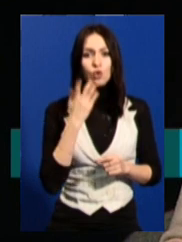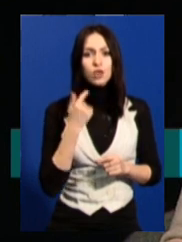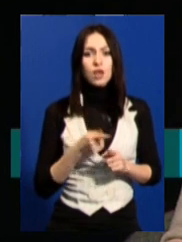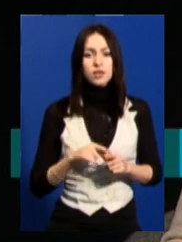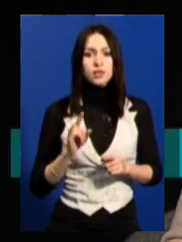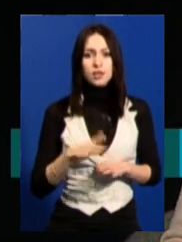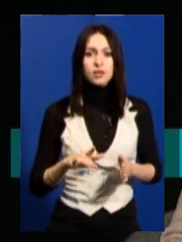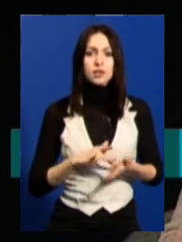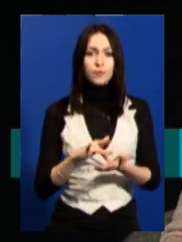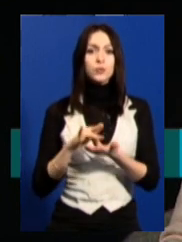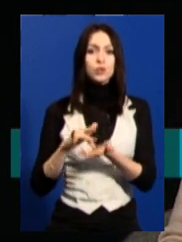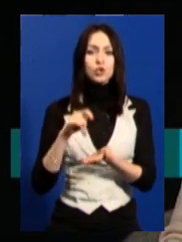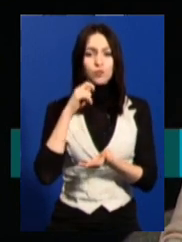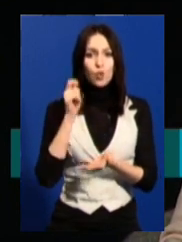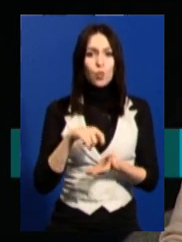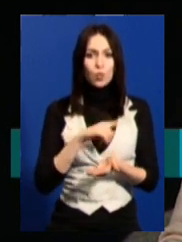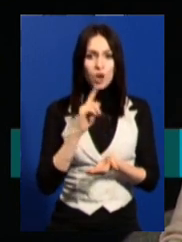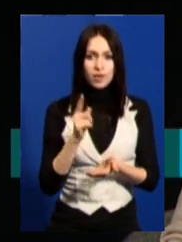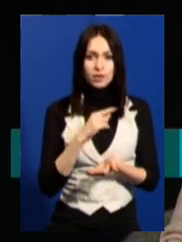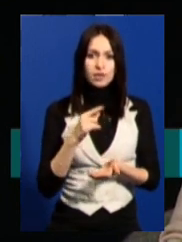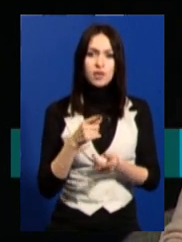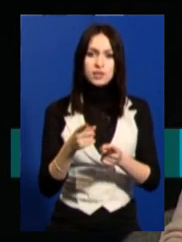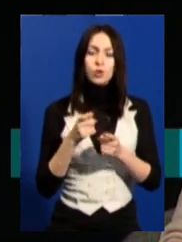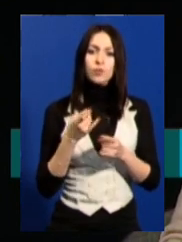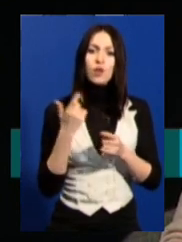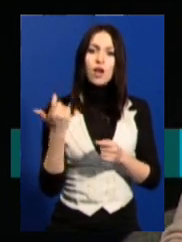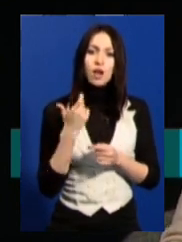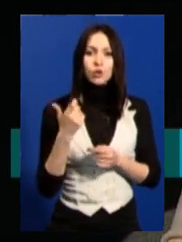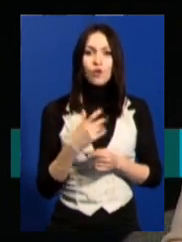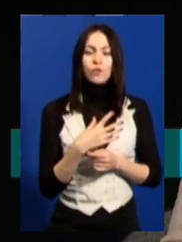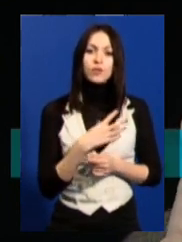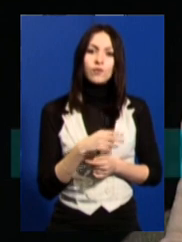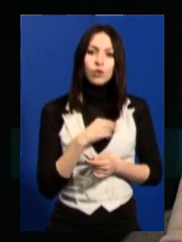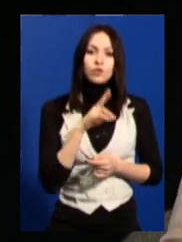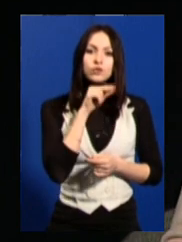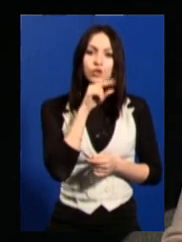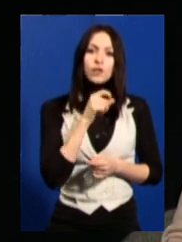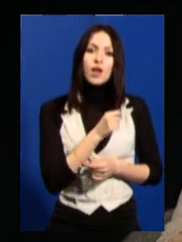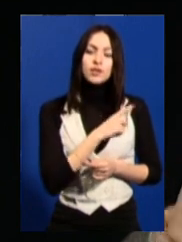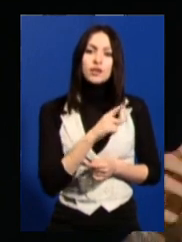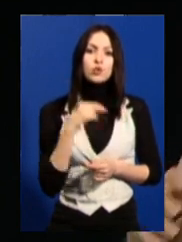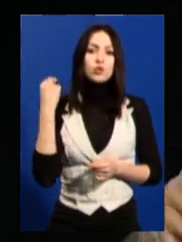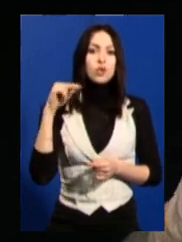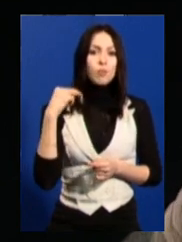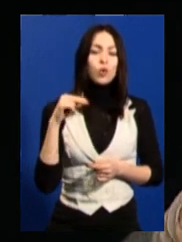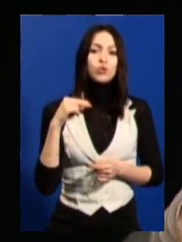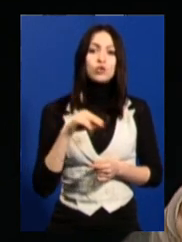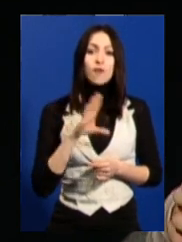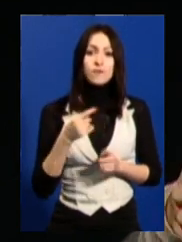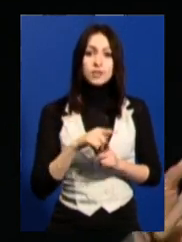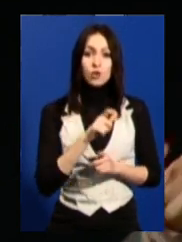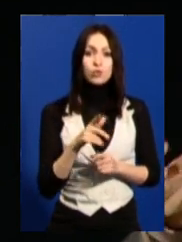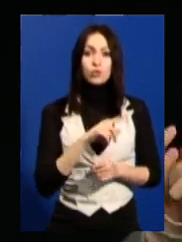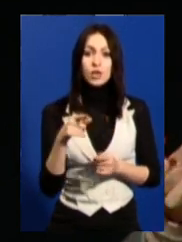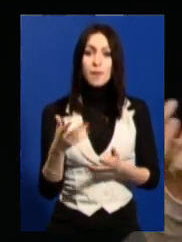їхали Україною, Золочів, Харків, Львів, Чернівці, Одеса, Запоріжжя, то всі ці люди, які їх